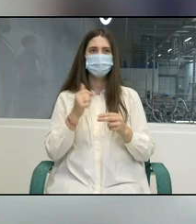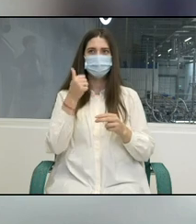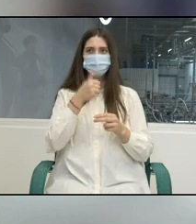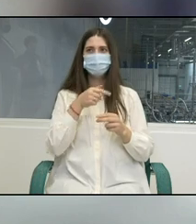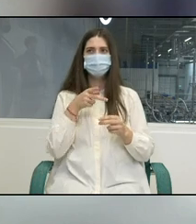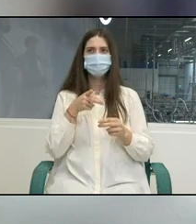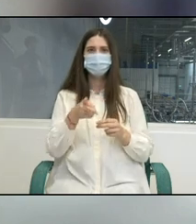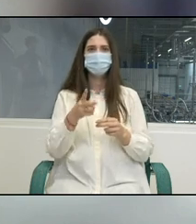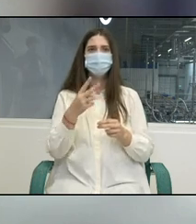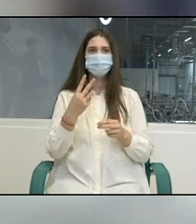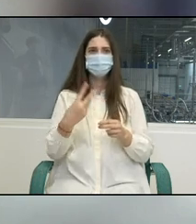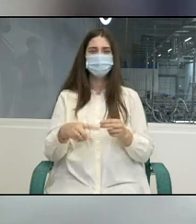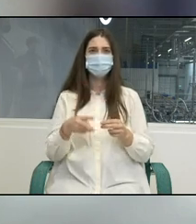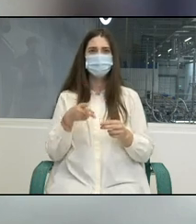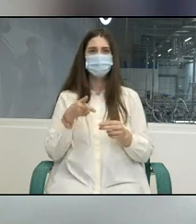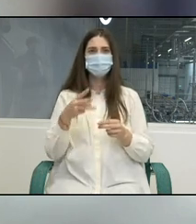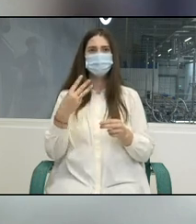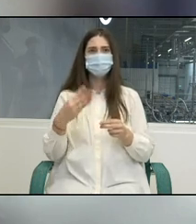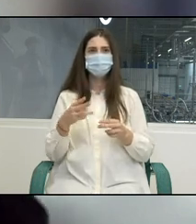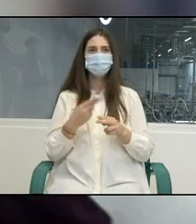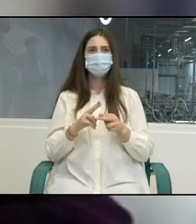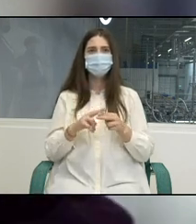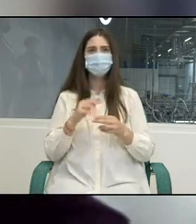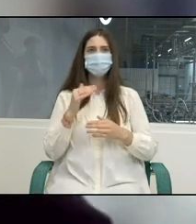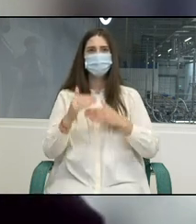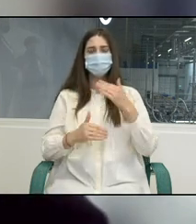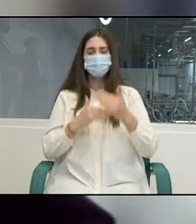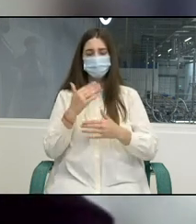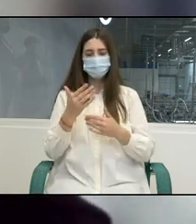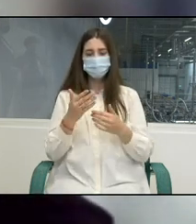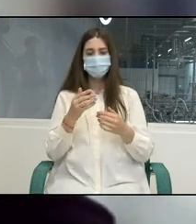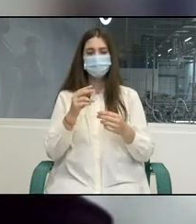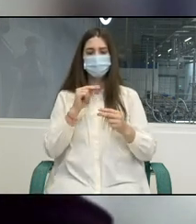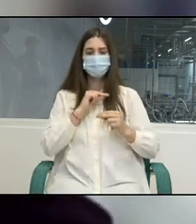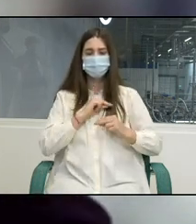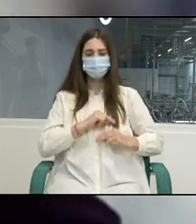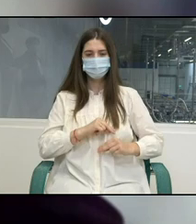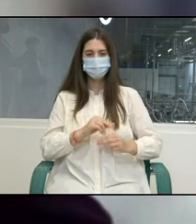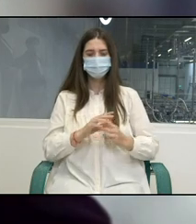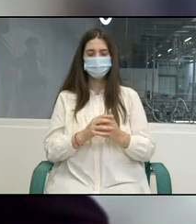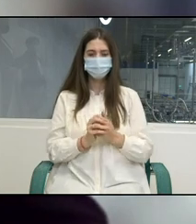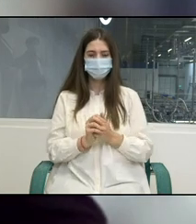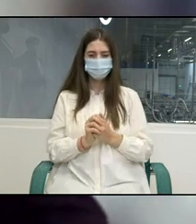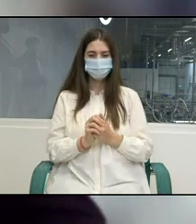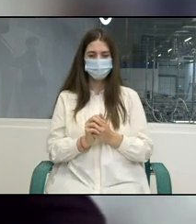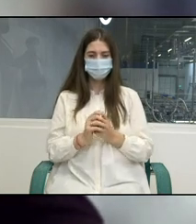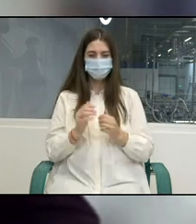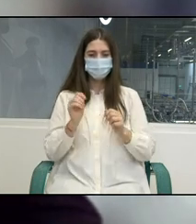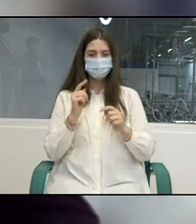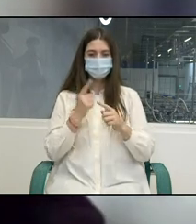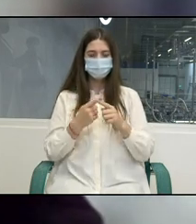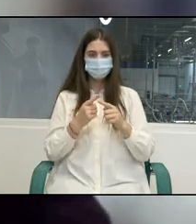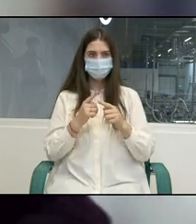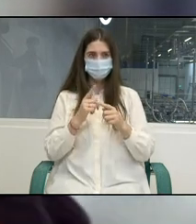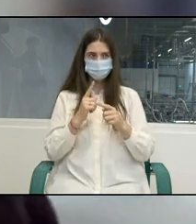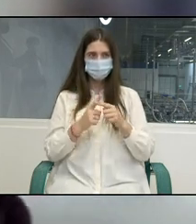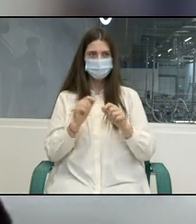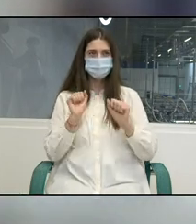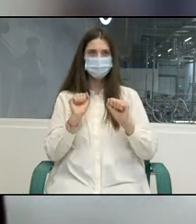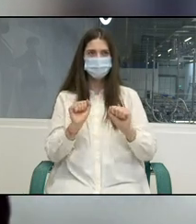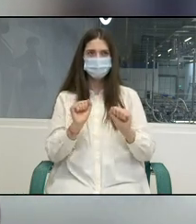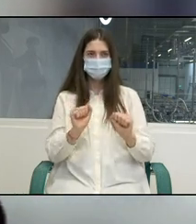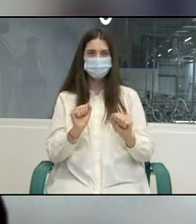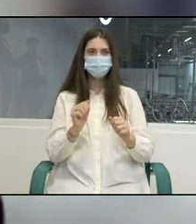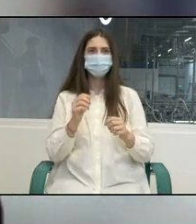obiectivile de dezvoltare dorabilă. Programul, la fel, este unul integru pentru mecanismul de sprijin pentru a susține obiectivile de